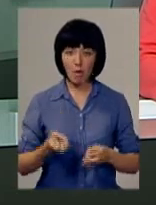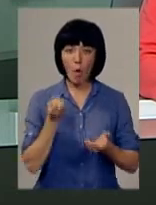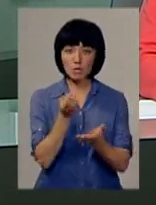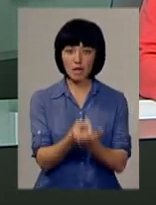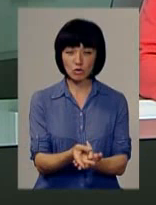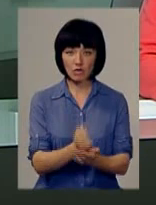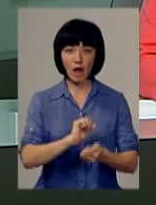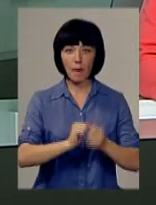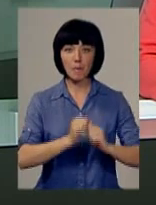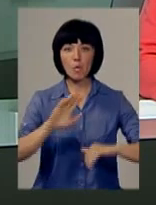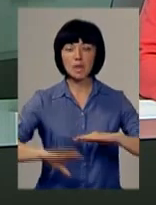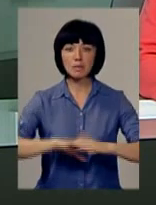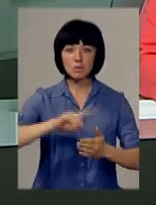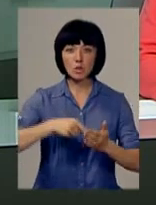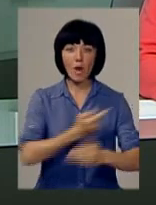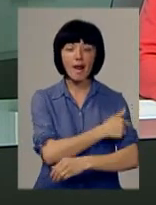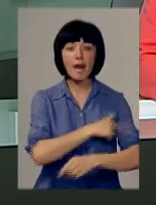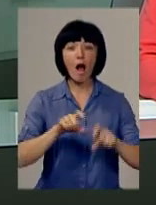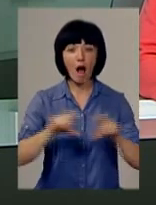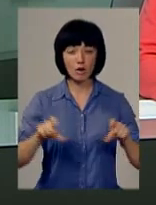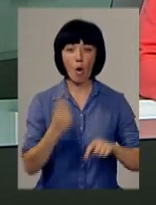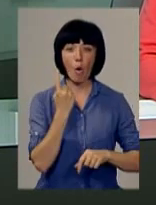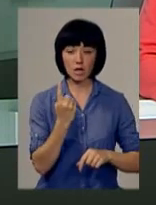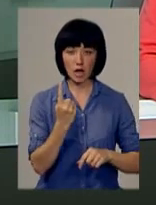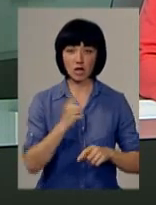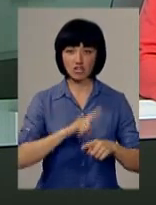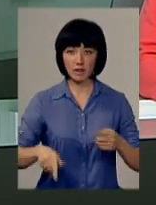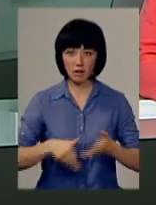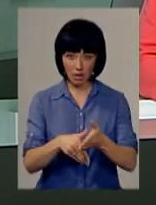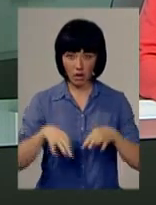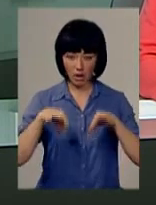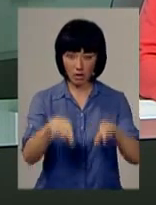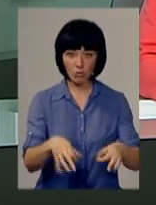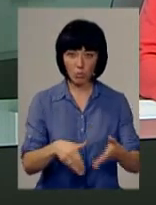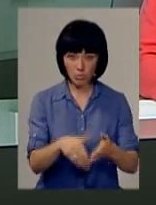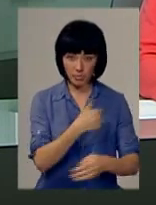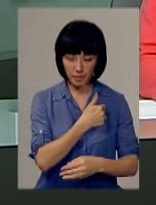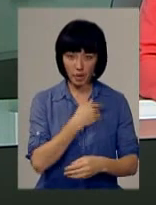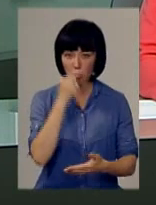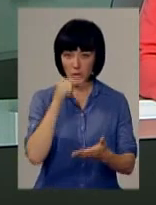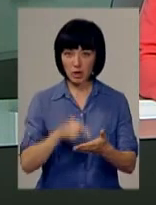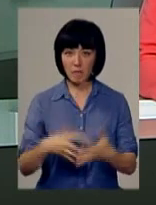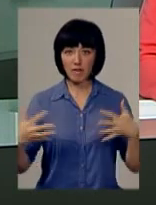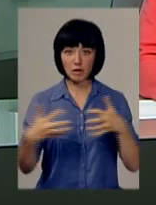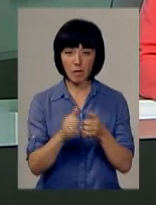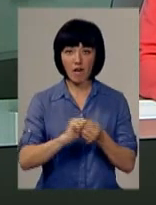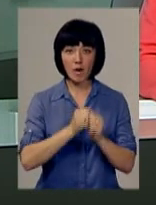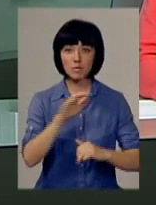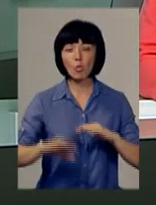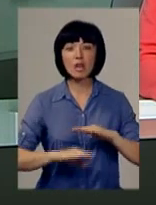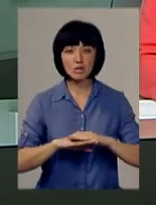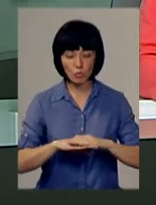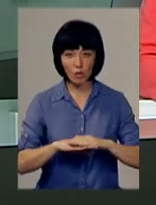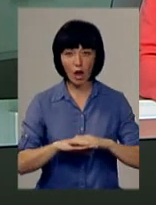госпіталізовані до Кам'янець-Подільської міської лікарні. Одна із швидких, які їхали на допомогу, теж потрапила у ДТП в Кам'янці